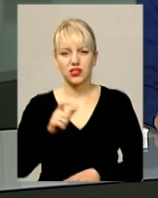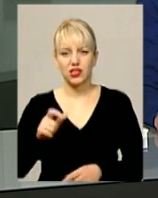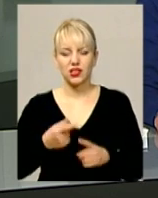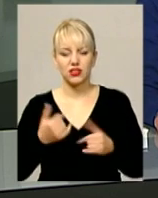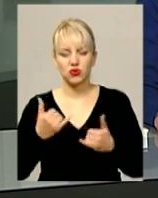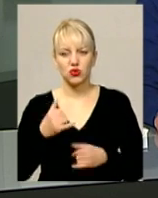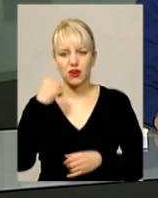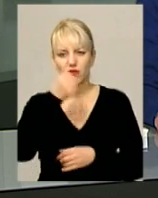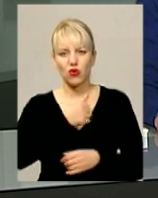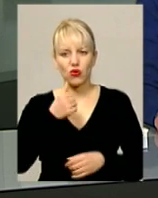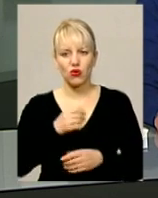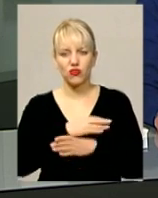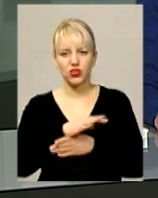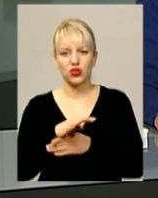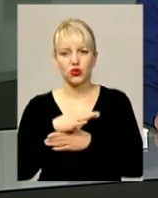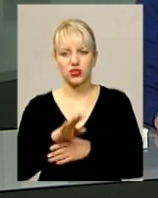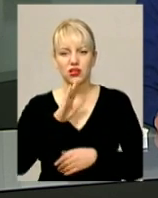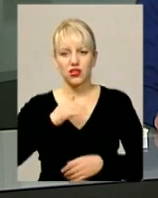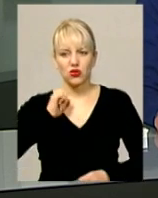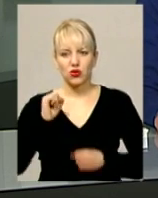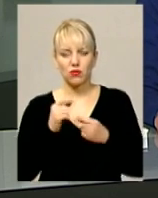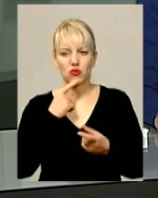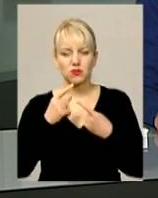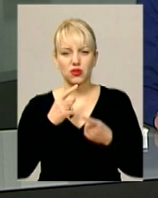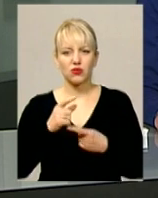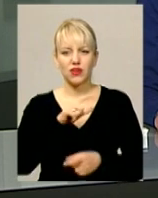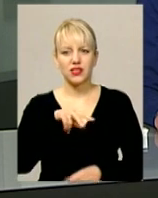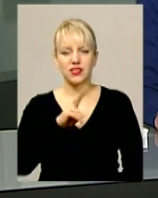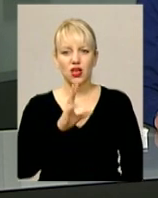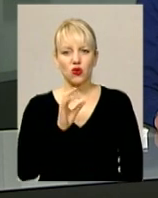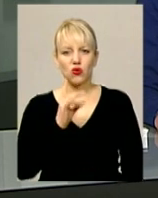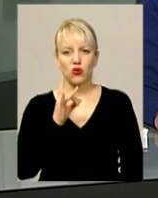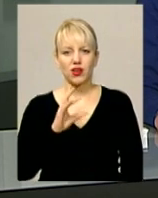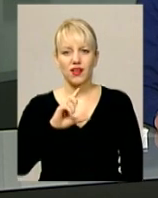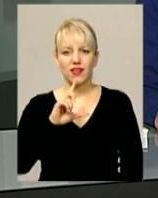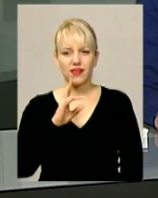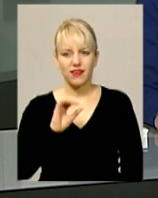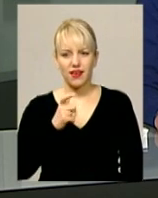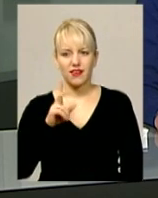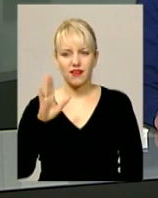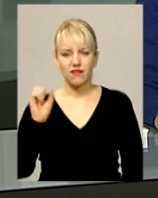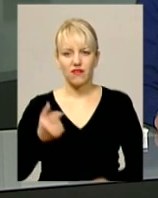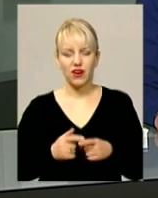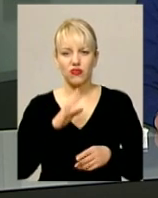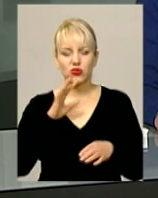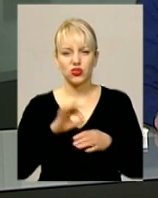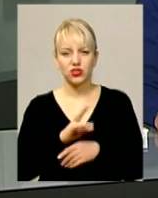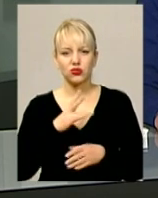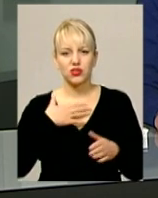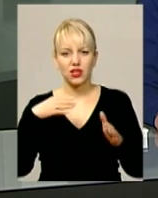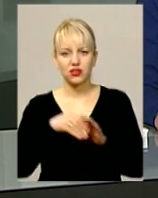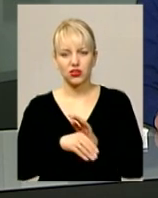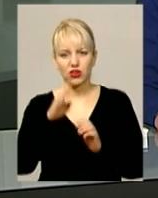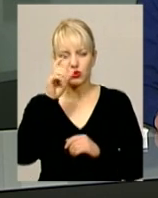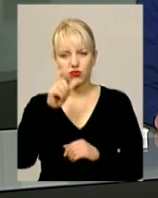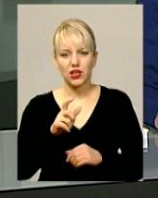роковини розстрілів моя колега Світлана Поробок поспілкувалася з Людмилою Корнієвою. Вона – дружина Анатолія Корнієва, котрий загинув на Майдані у